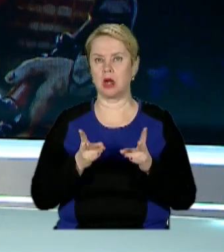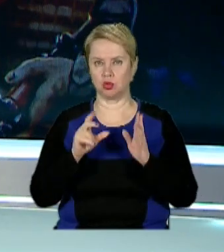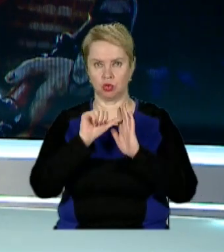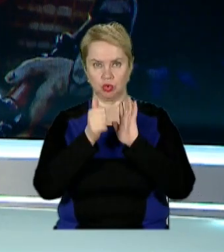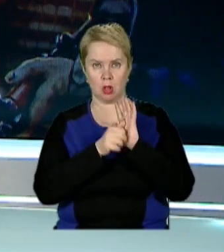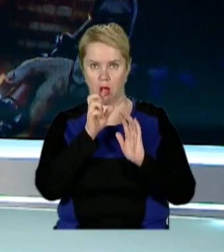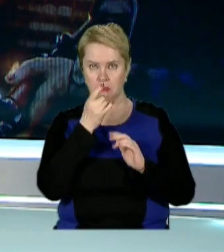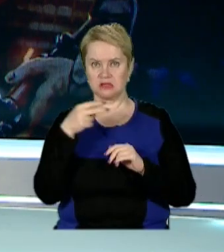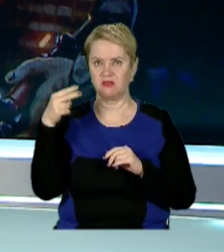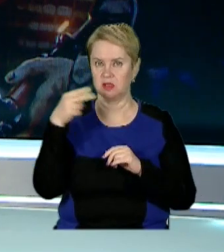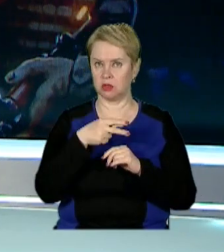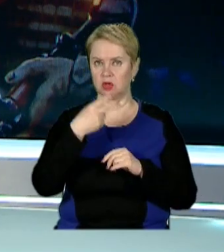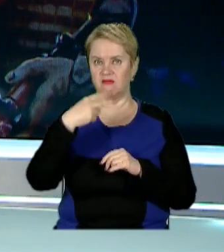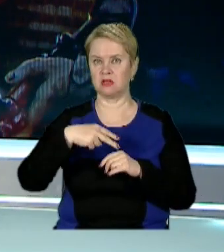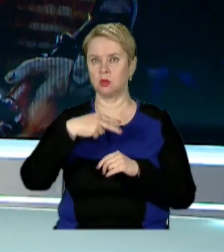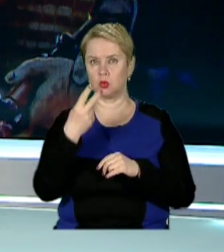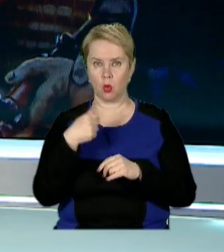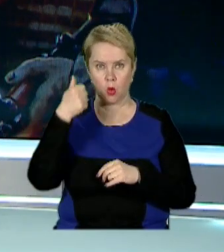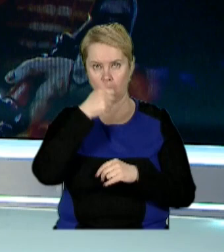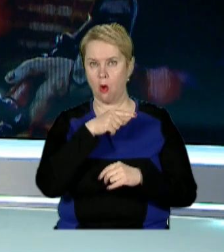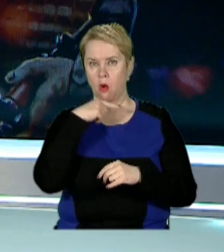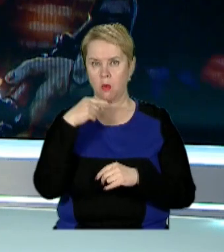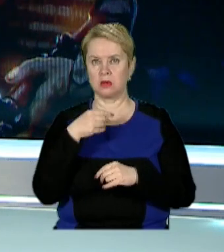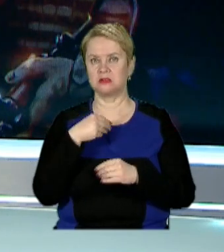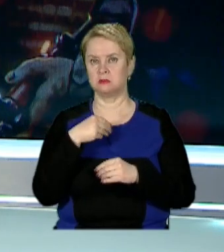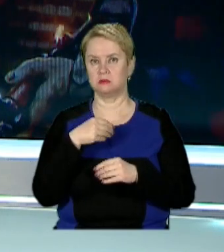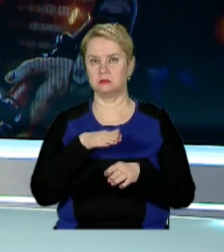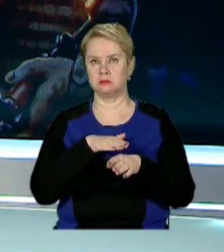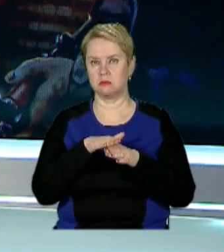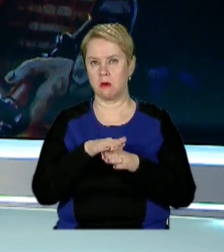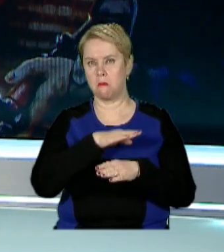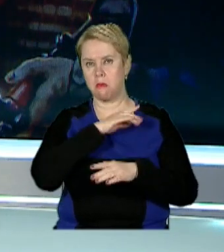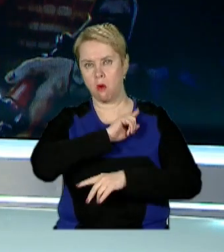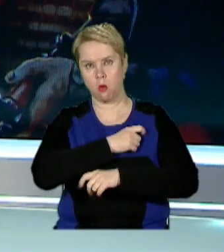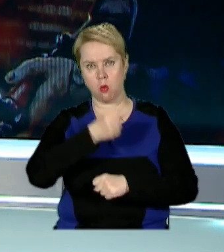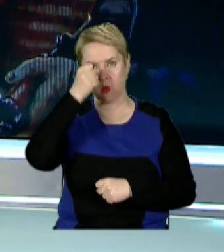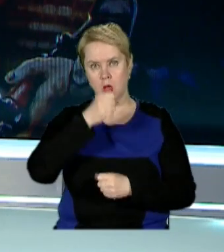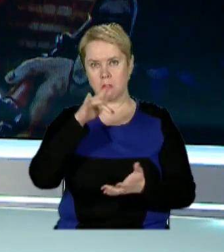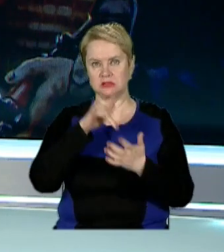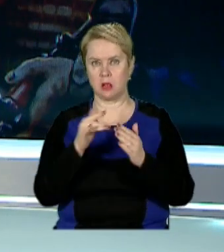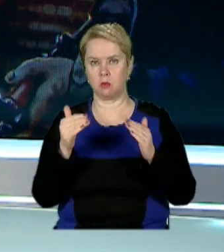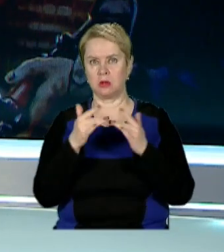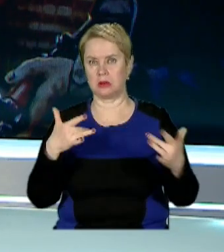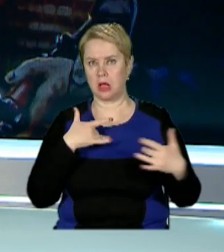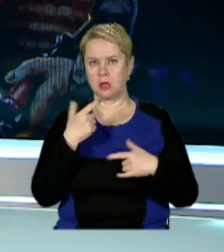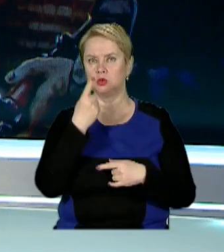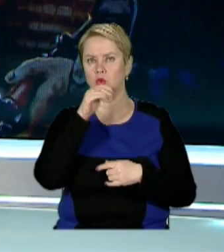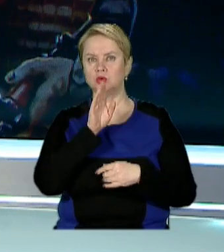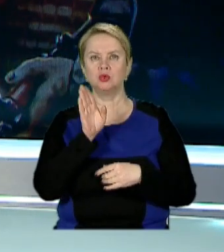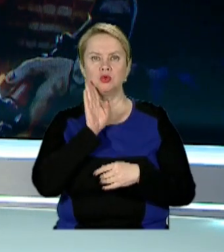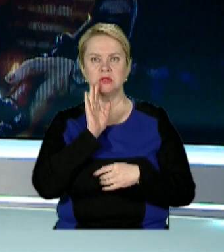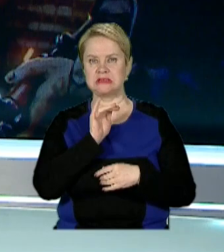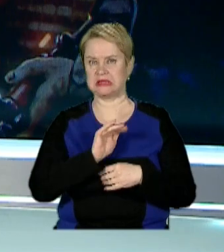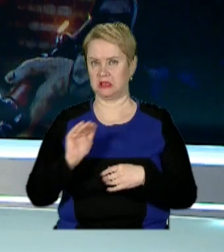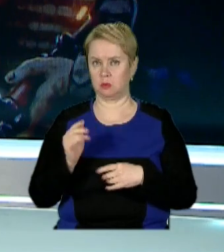16 березня 2022 року окупанти завдали надпотужний удар по центру будівлі, де ховалися сотні жінок з